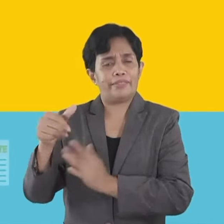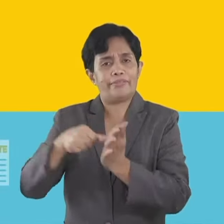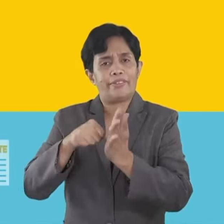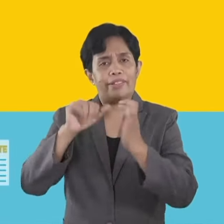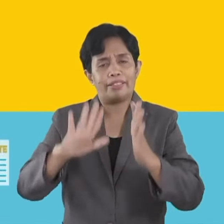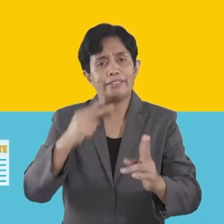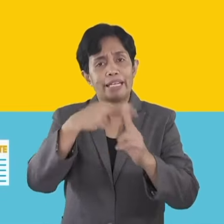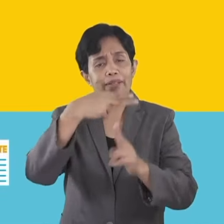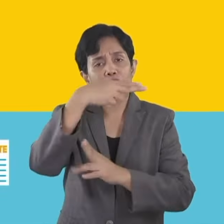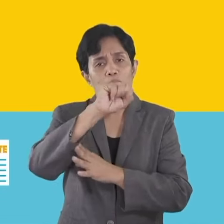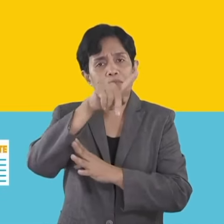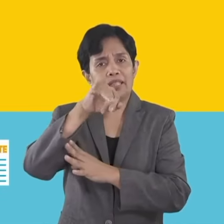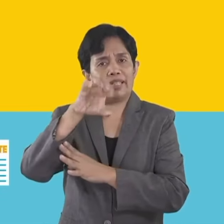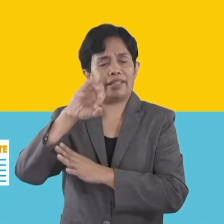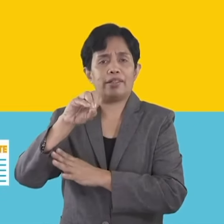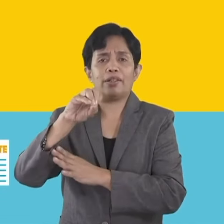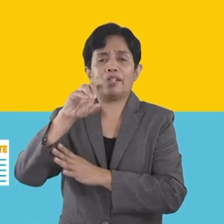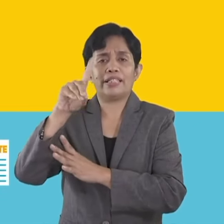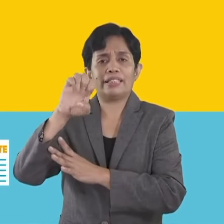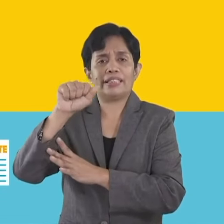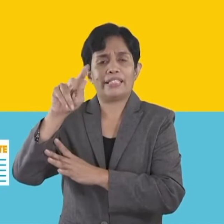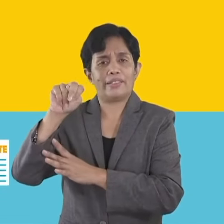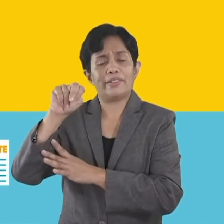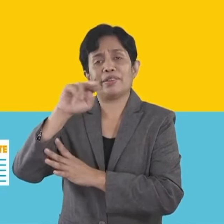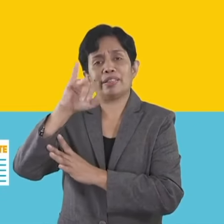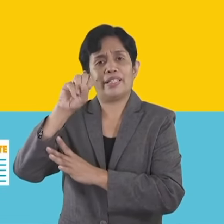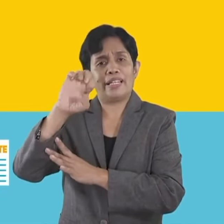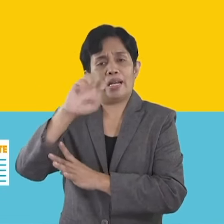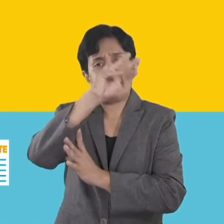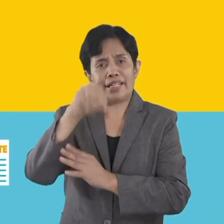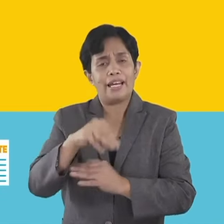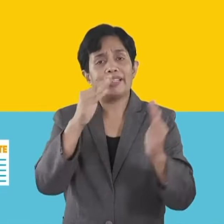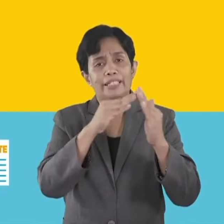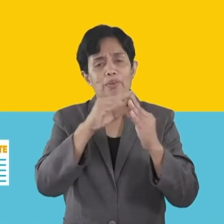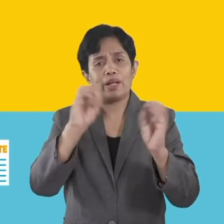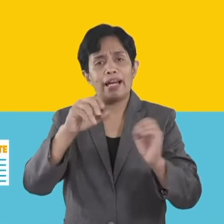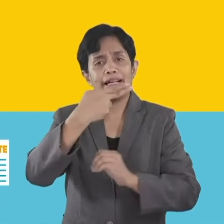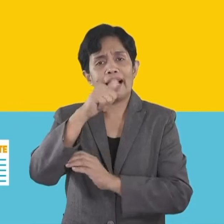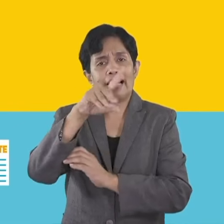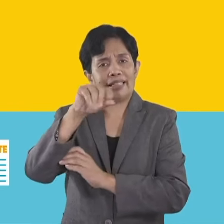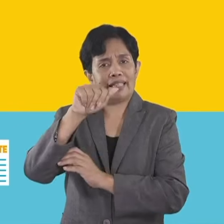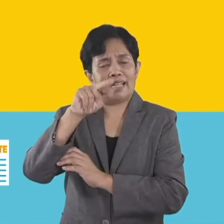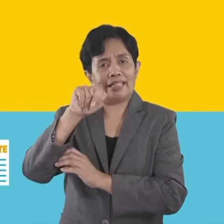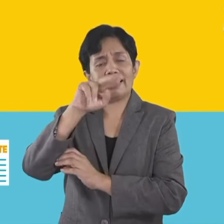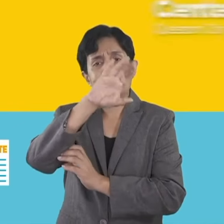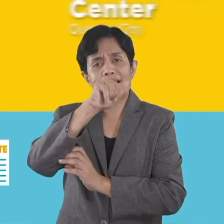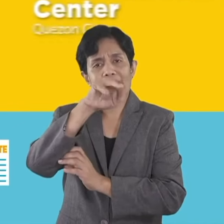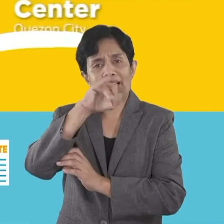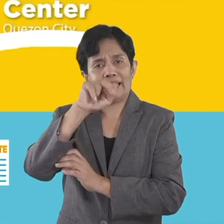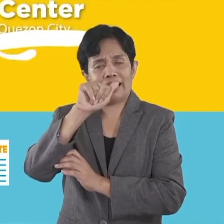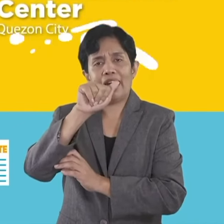na mauang Hospicio de San Jose sa Manila, Tahanang Walang Hagdanan sa Cainta Rizal, o